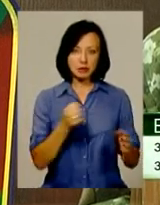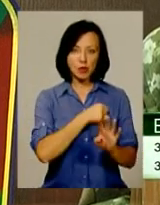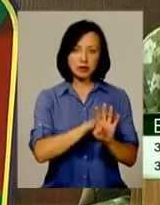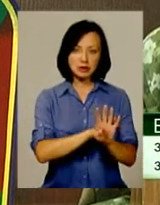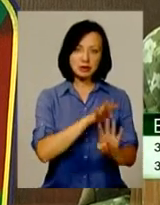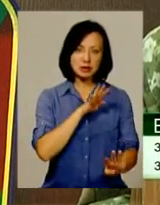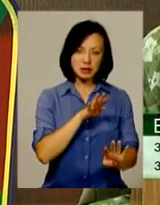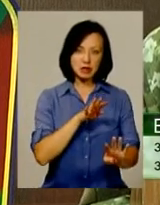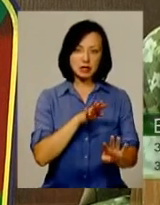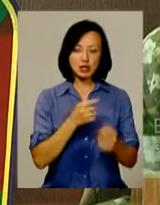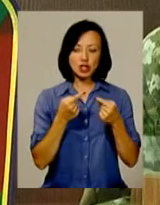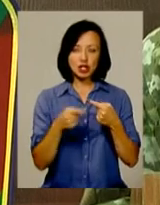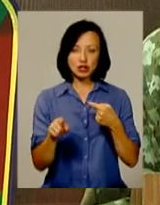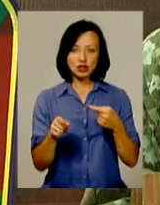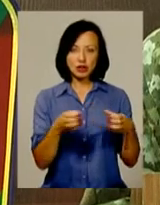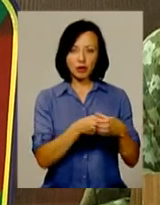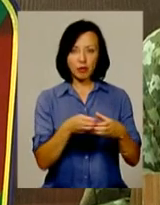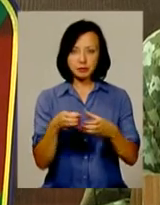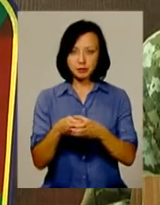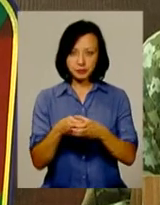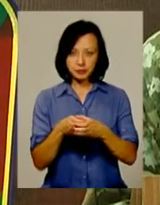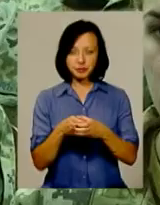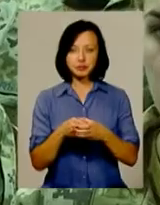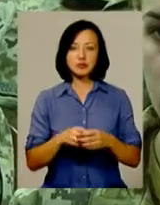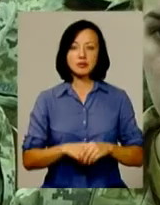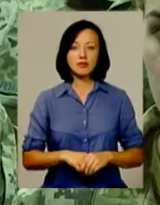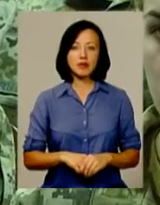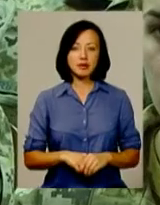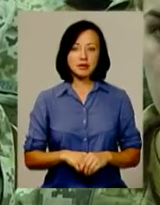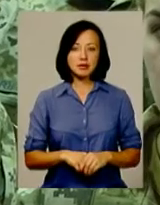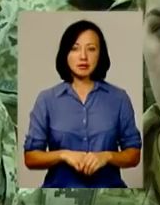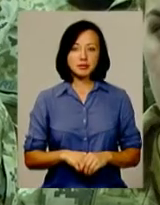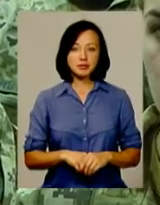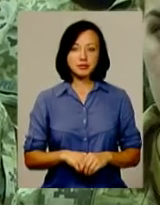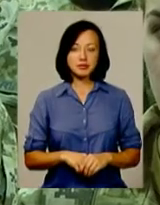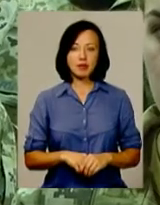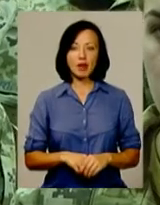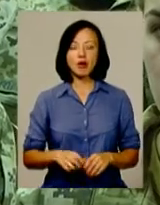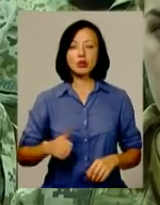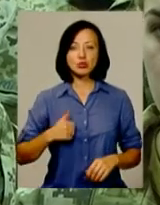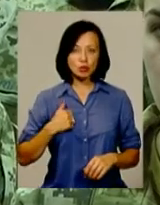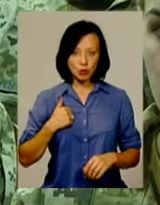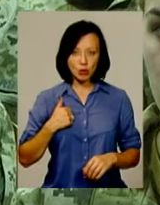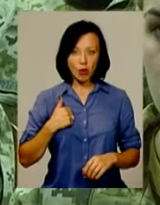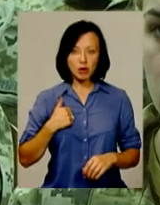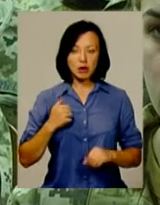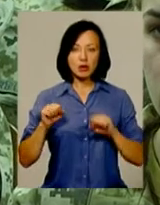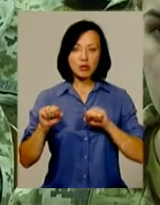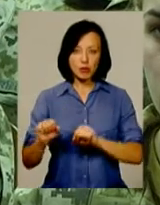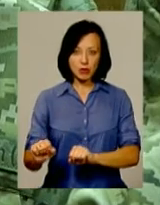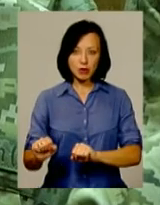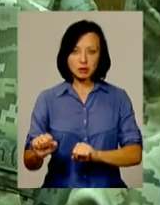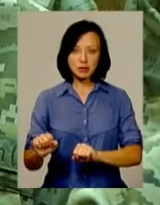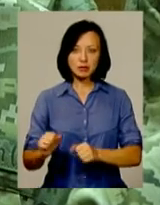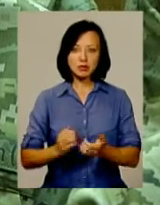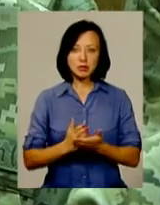військовослужбовці інших формувань достойно тримають і достойно